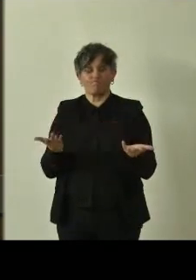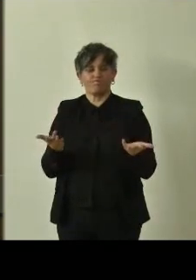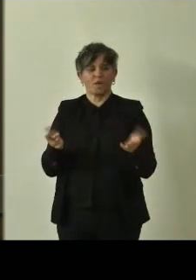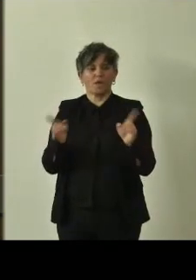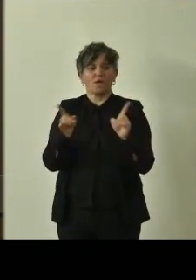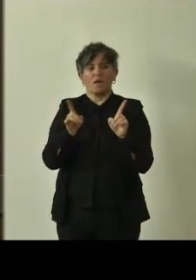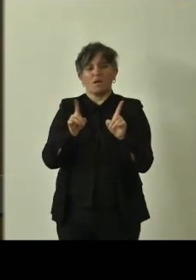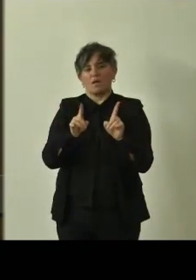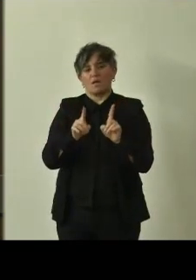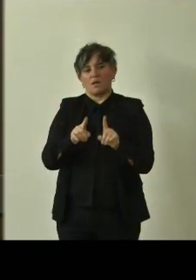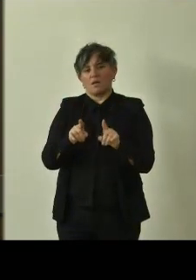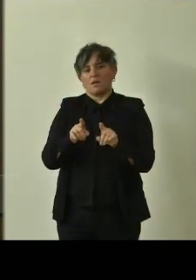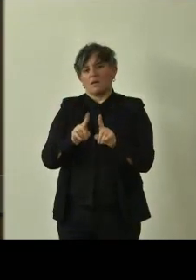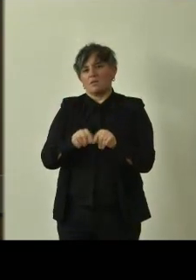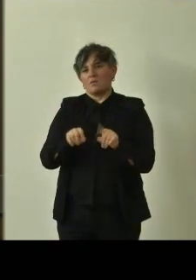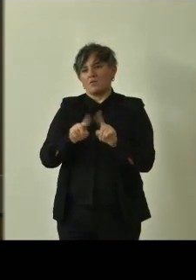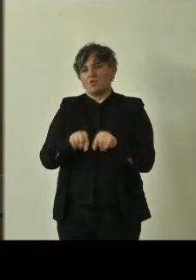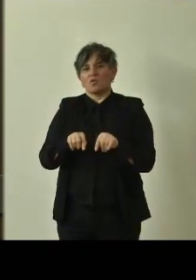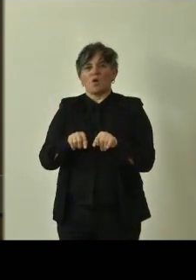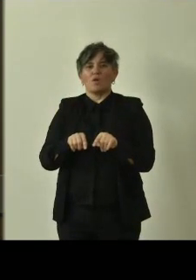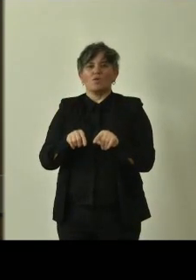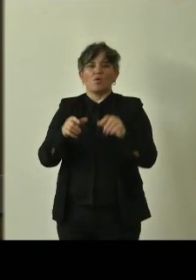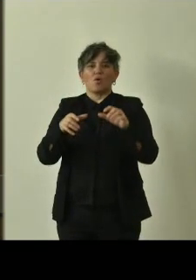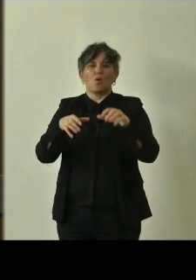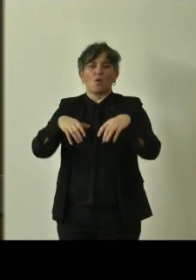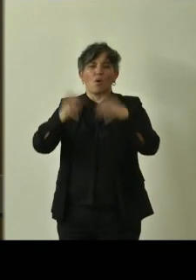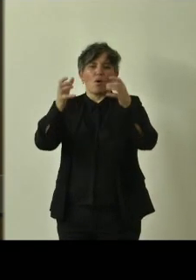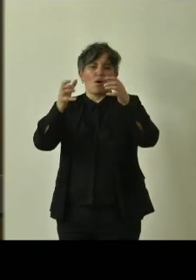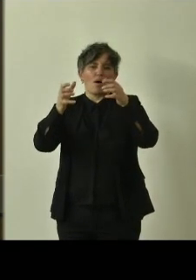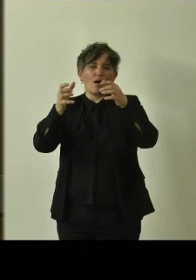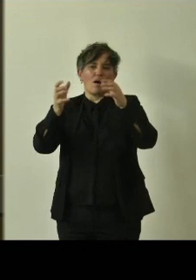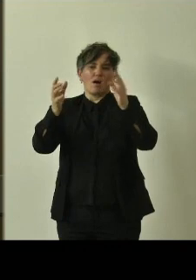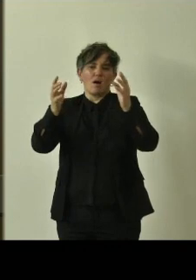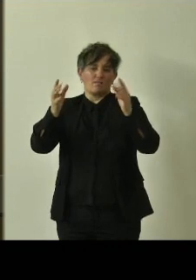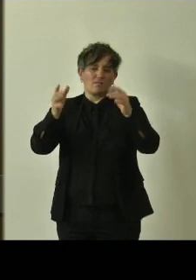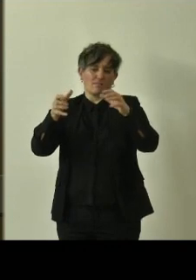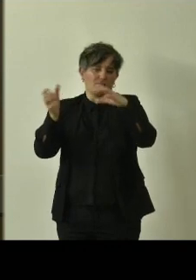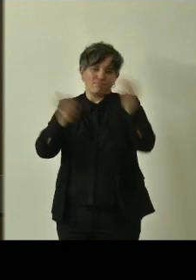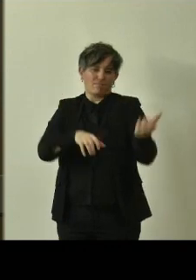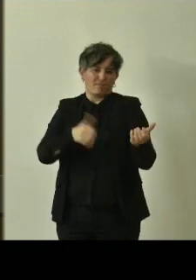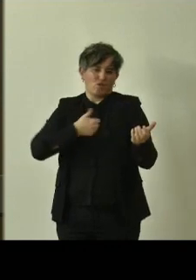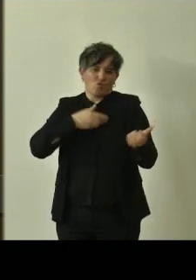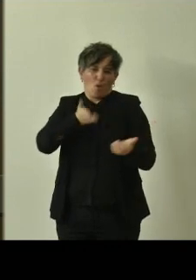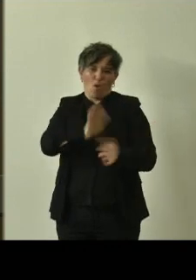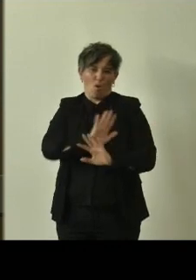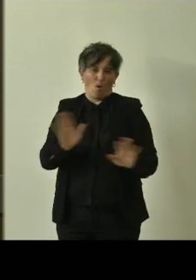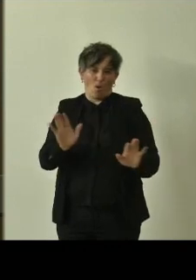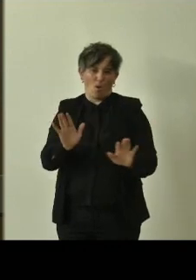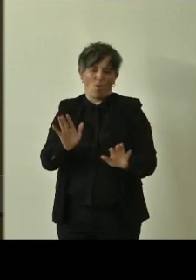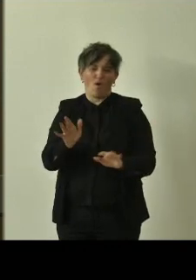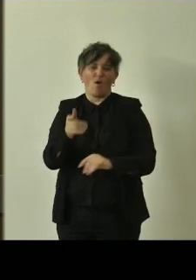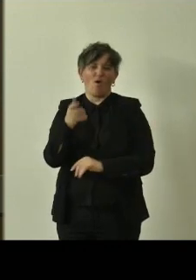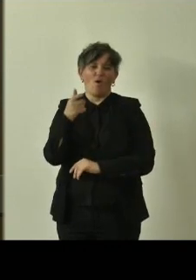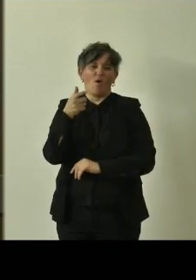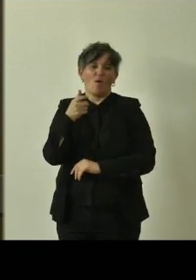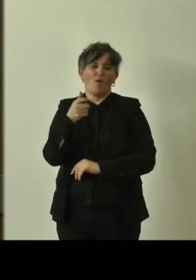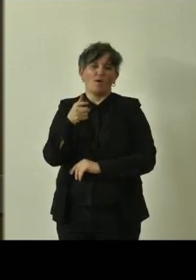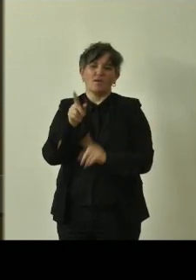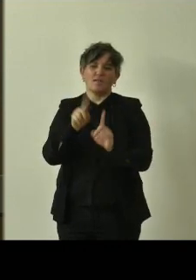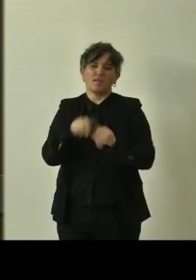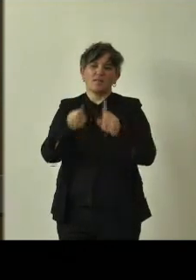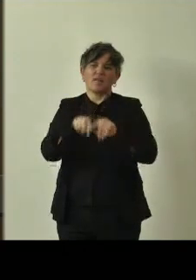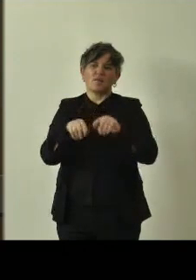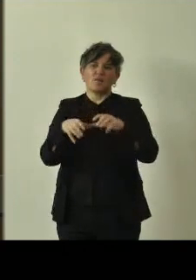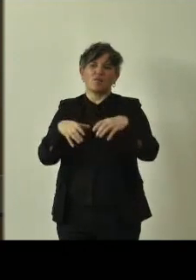Spesso vanno giù da soli, sempre più frequenti sono le notizie di alberi che schiantano